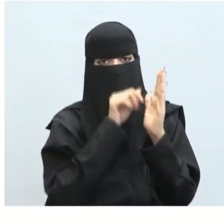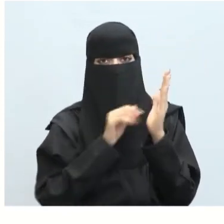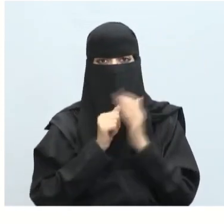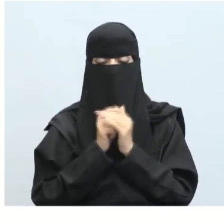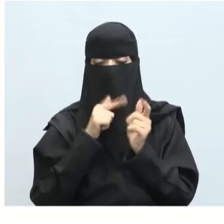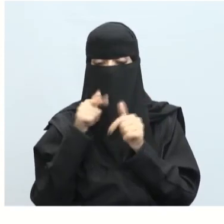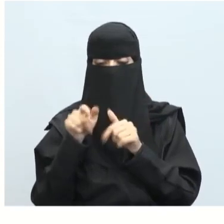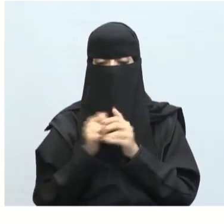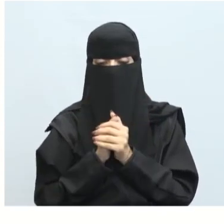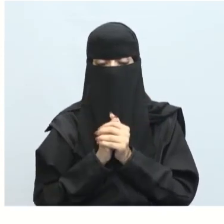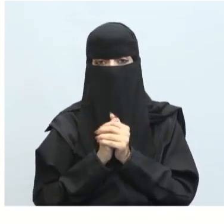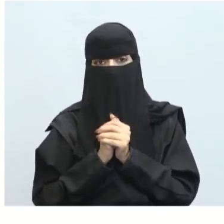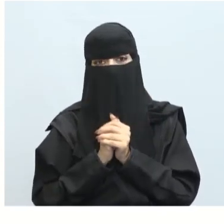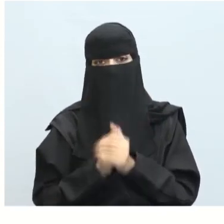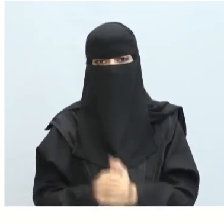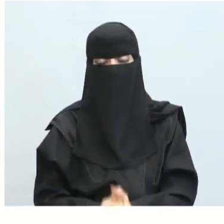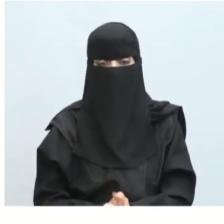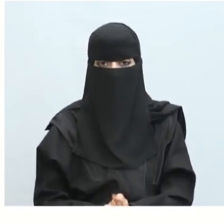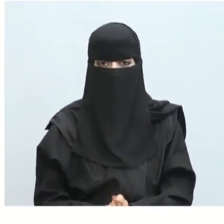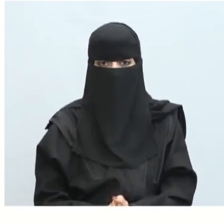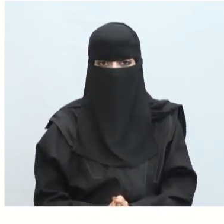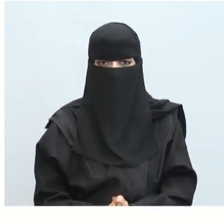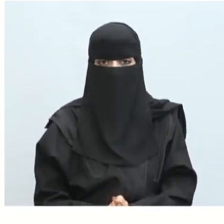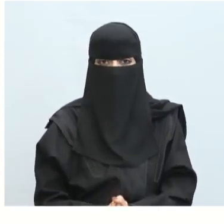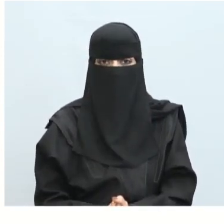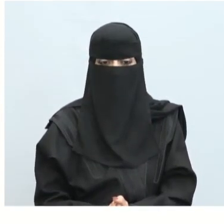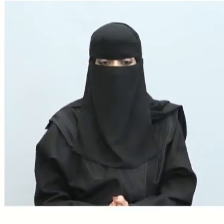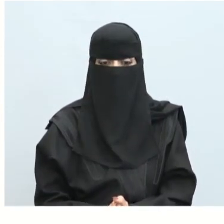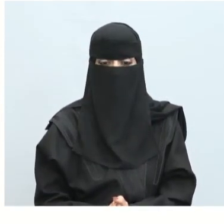البرمجي ما سيظهر هو هذا الجزء منه